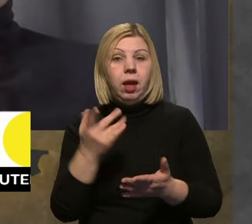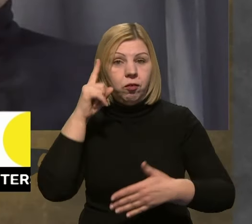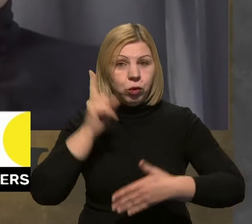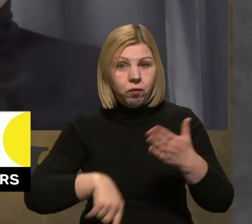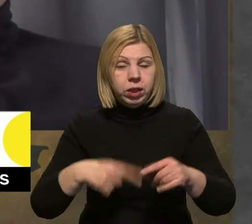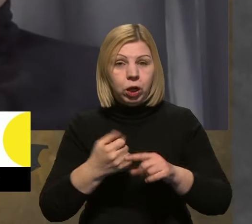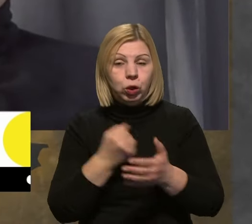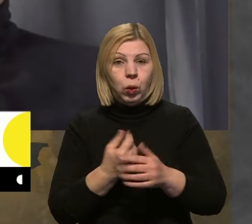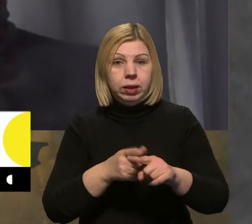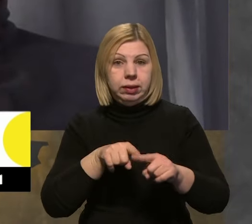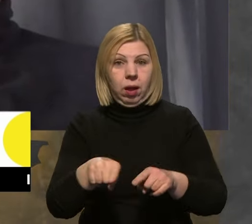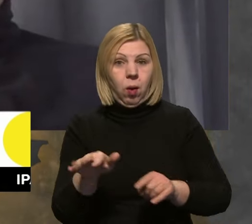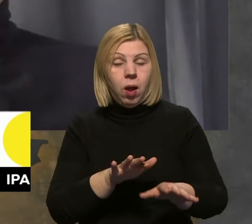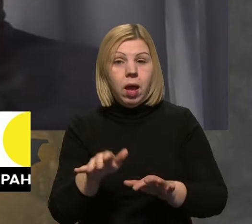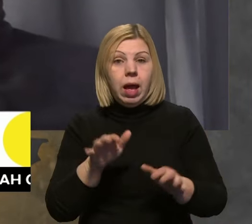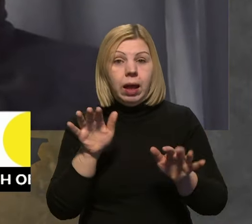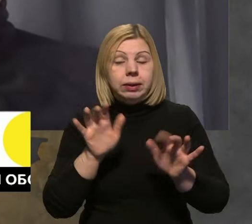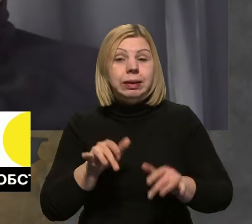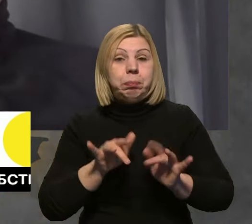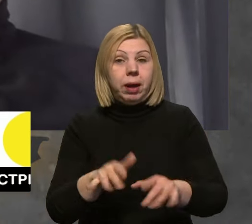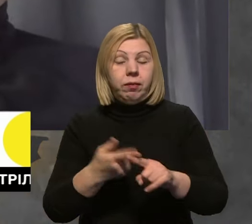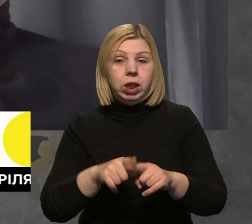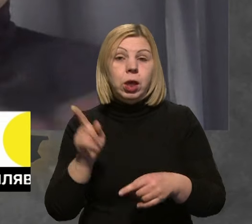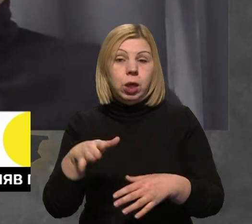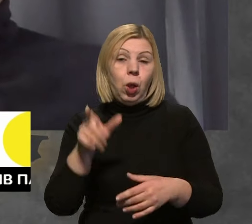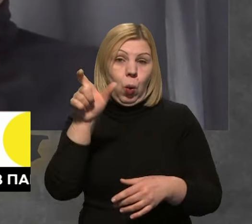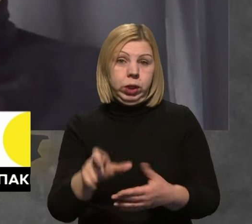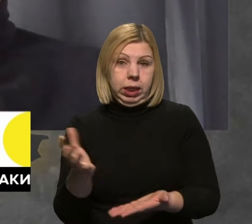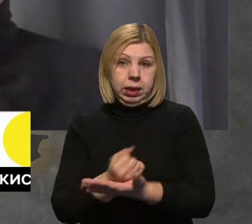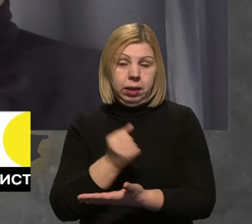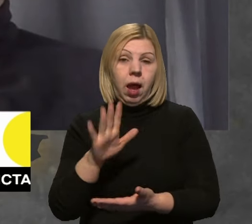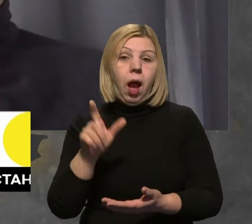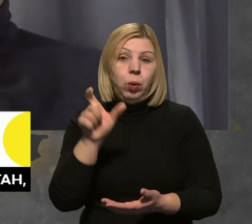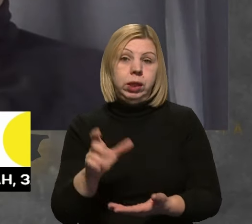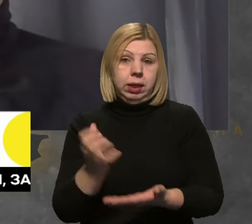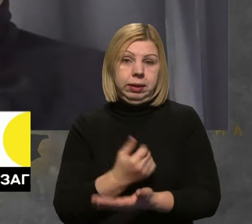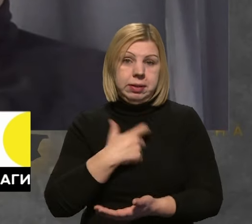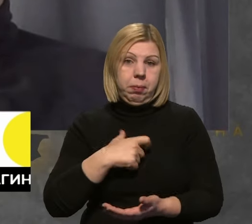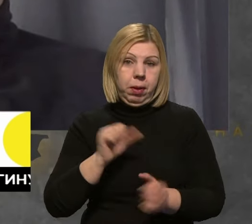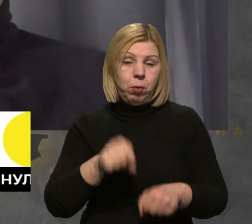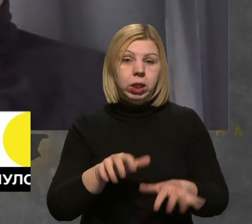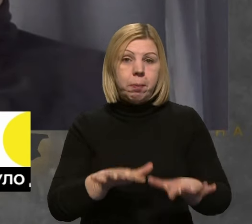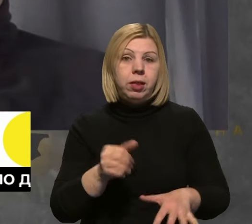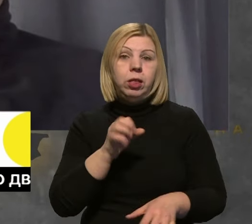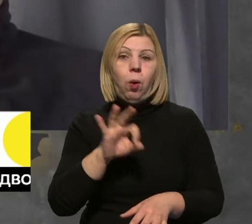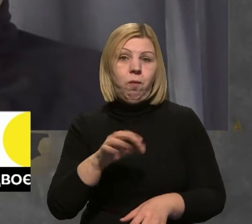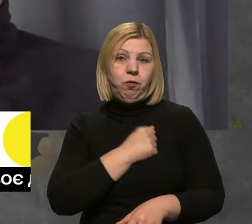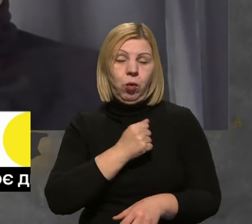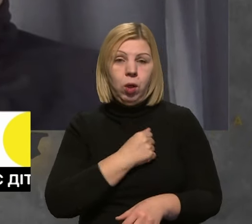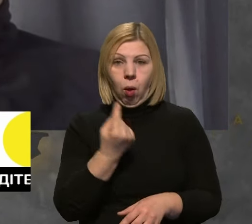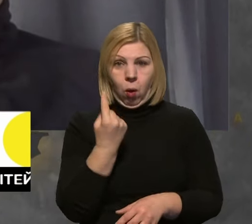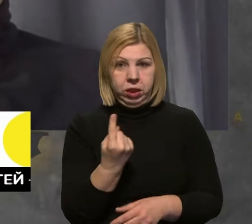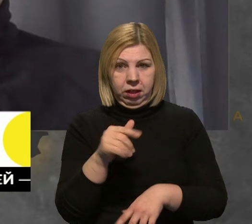до цього процесу. І частини можуть собі знайти людину, а людина може себе знайти на відповідній посаді військової частини. Тобто один